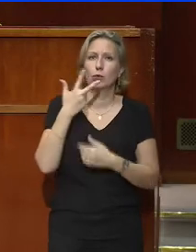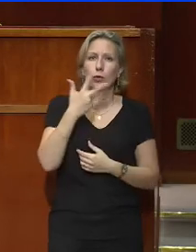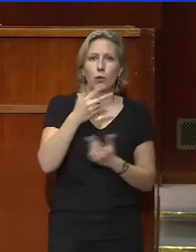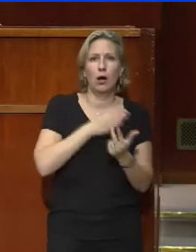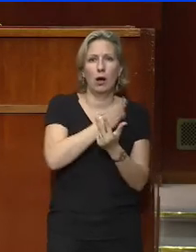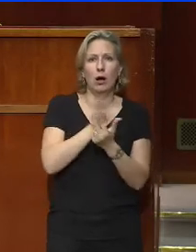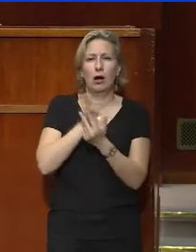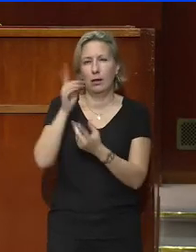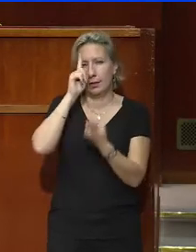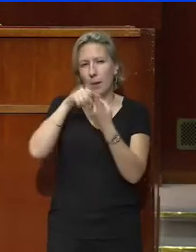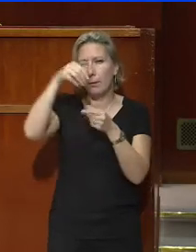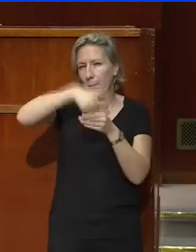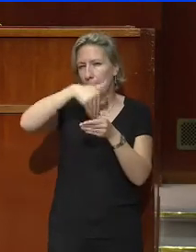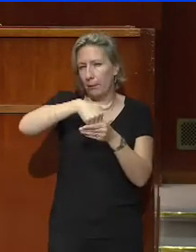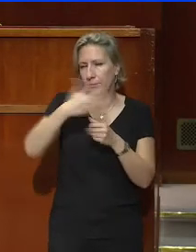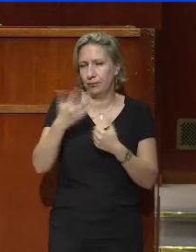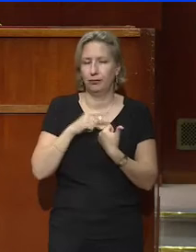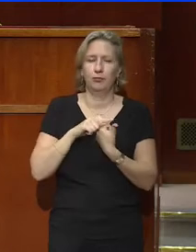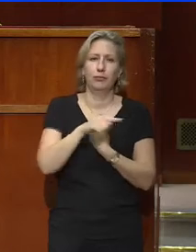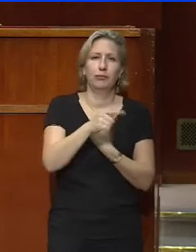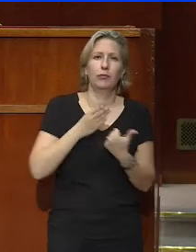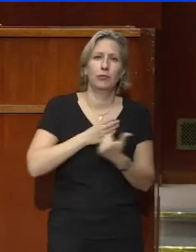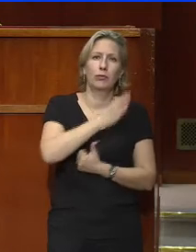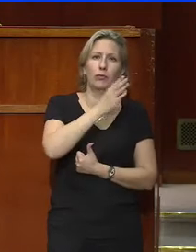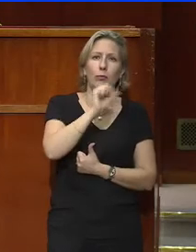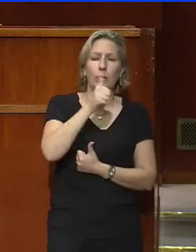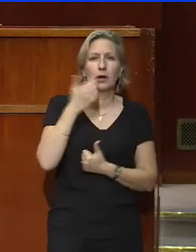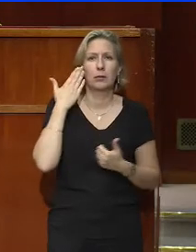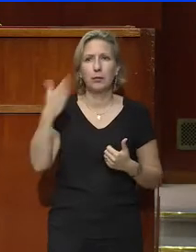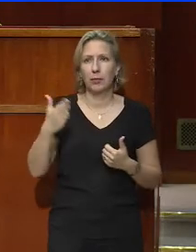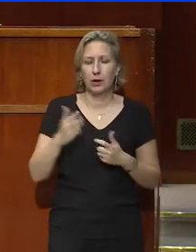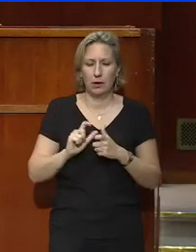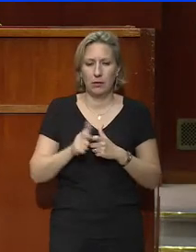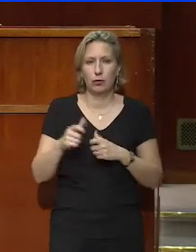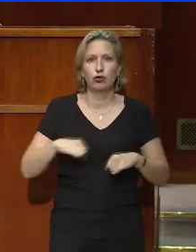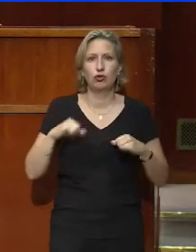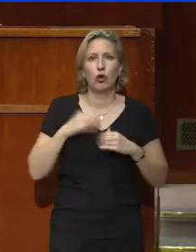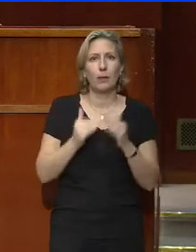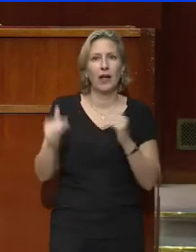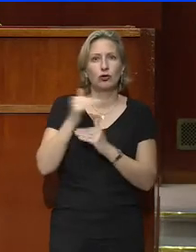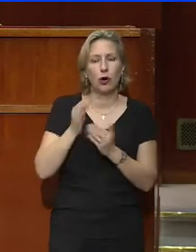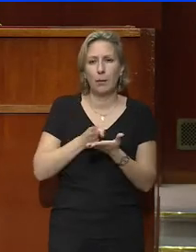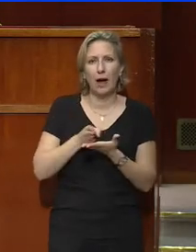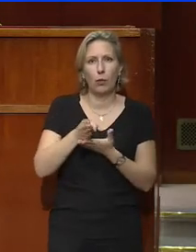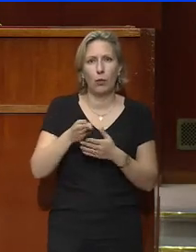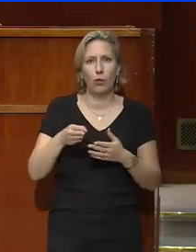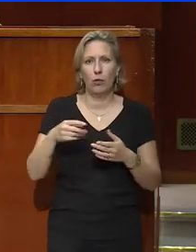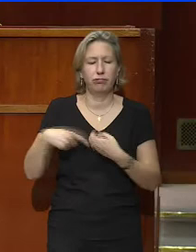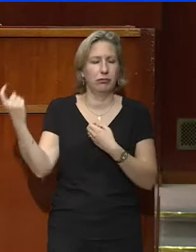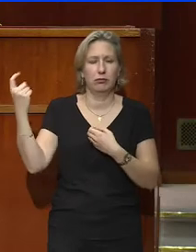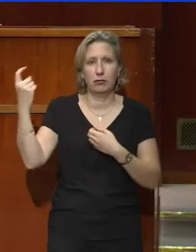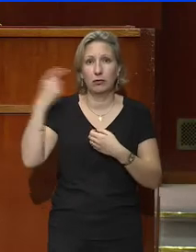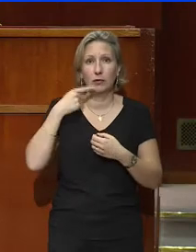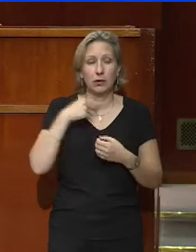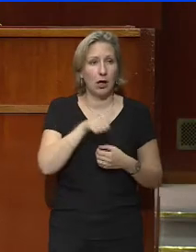principaux. Le premier concerne les ruptures de parcours de jeunes majeurs qui sortent de l'aide sociale à l